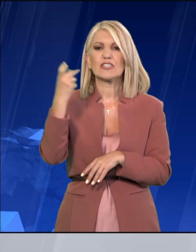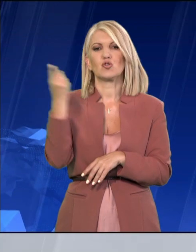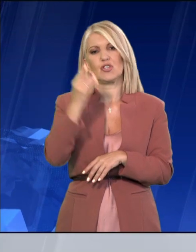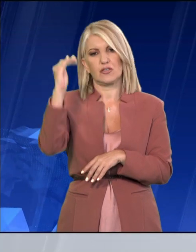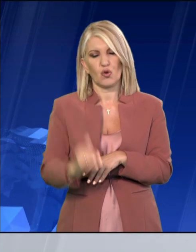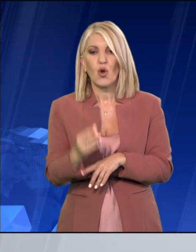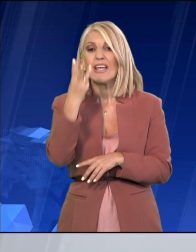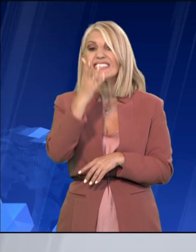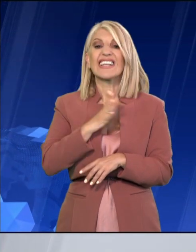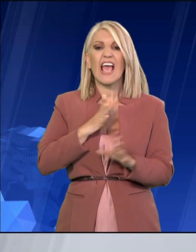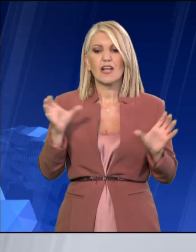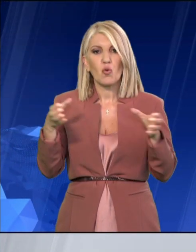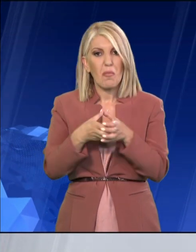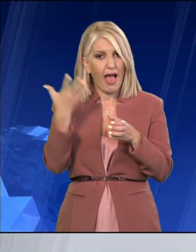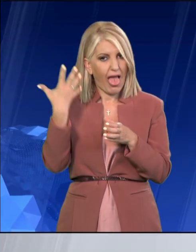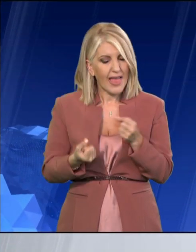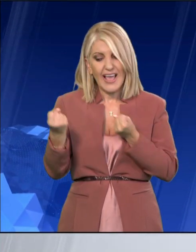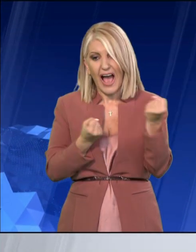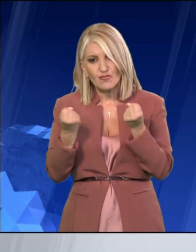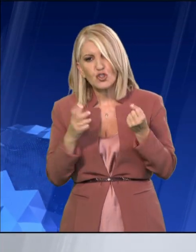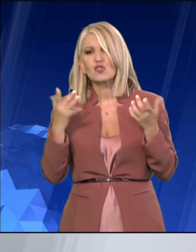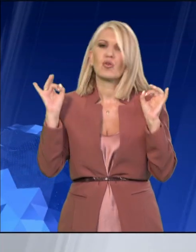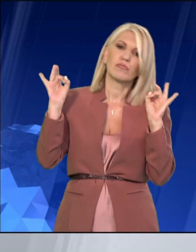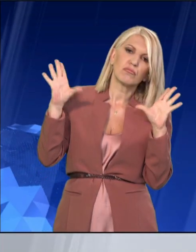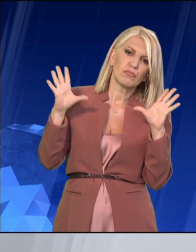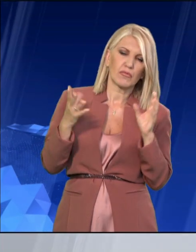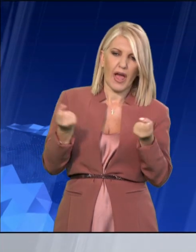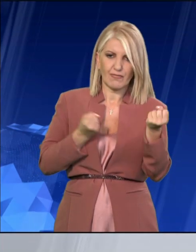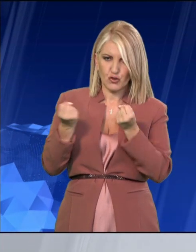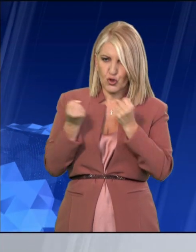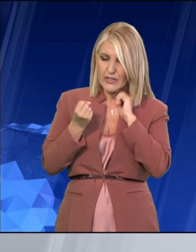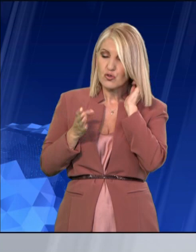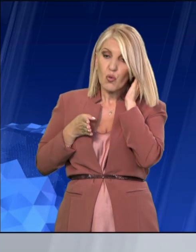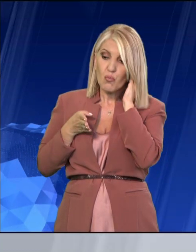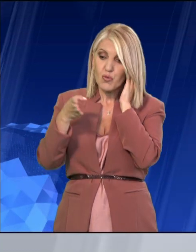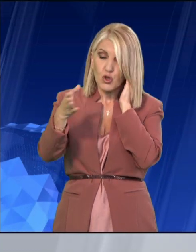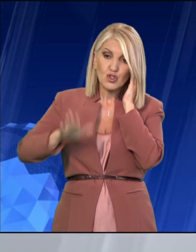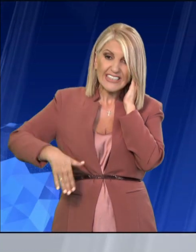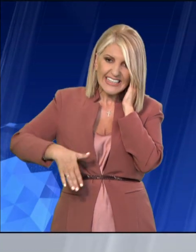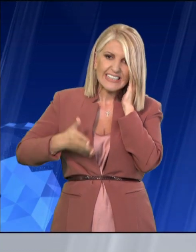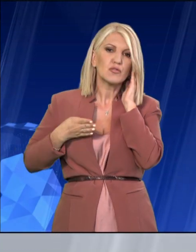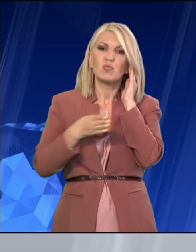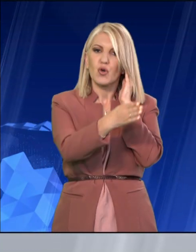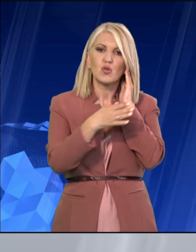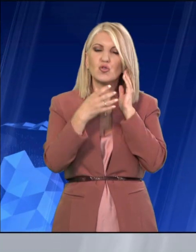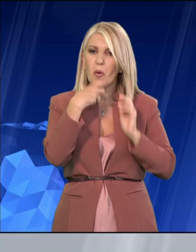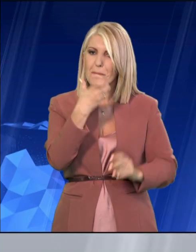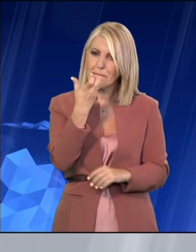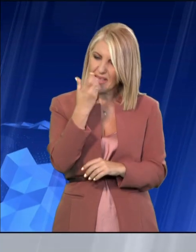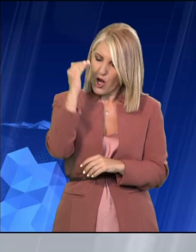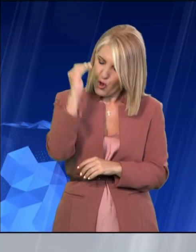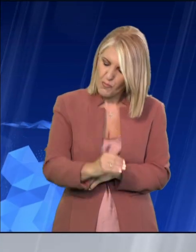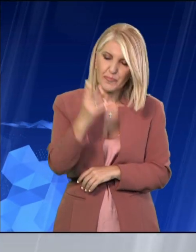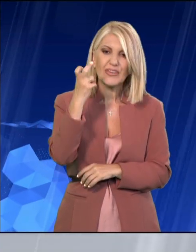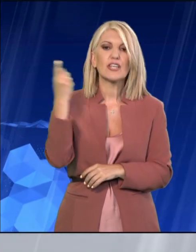και άνω, με ή χωρίς αυτοκίνητο, για Κρήτη και Μήλο. Ακόμα προσφέρει έκτος 20% στα εισιτήρια που θα εκδοθούν μέχρι